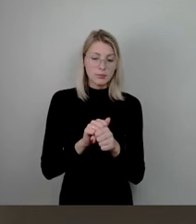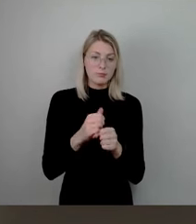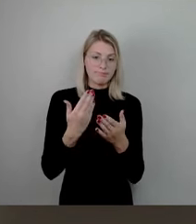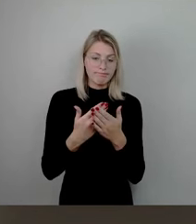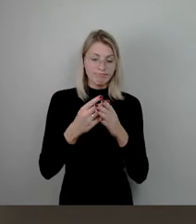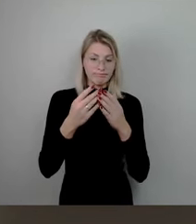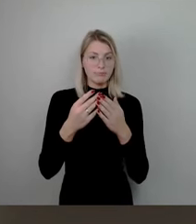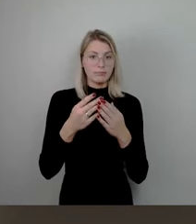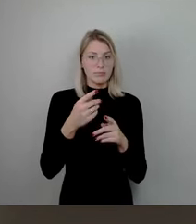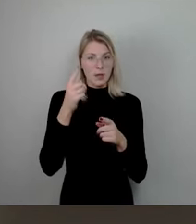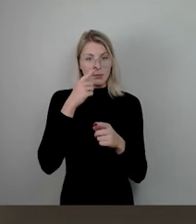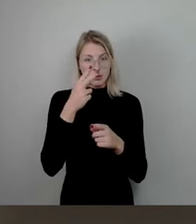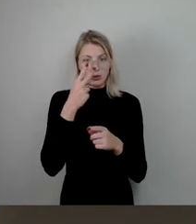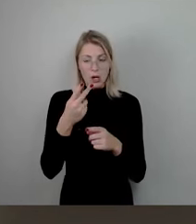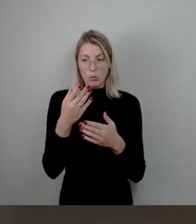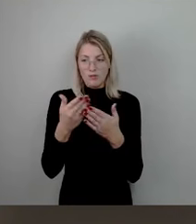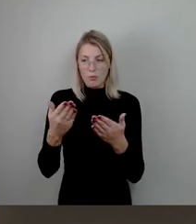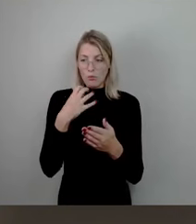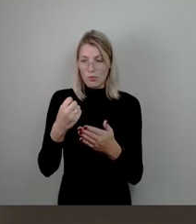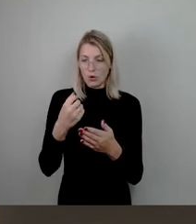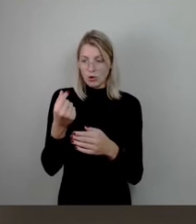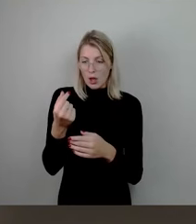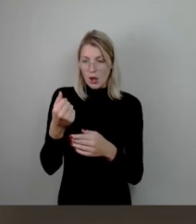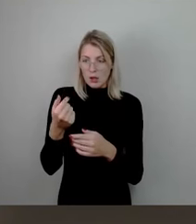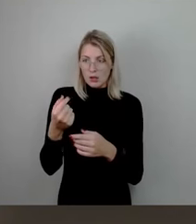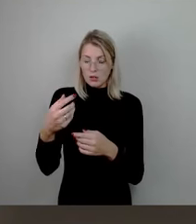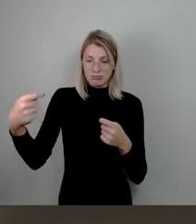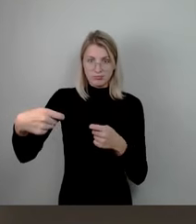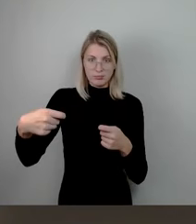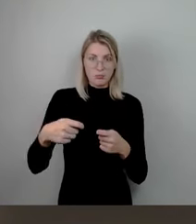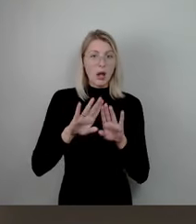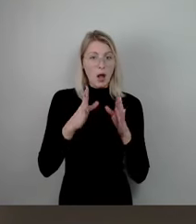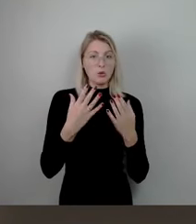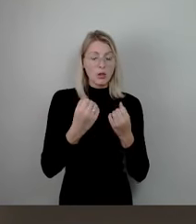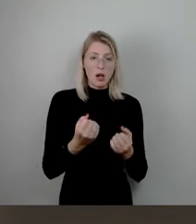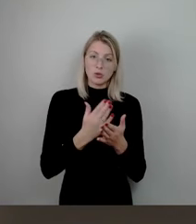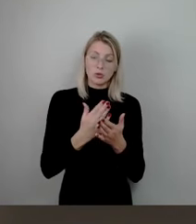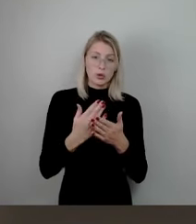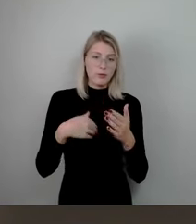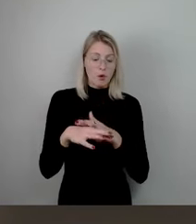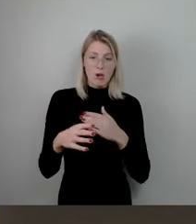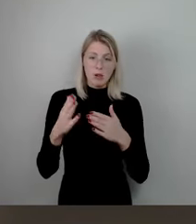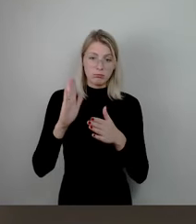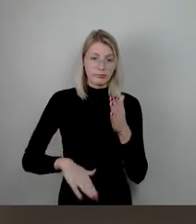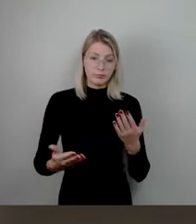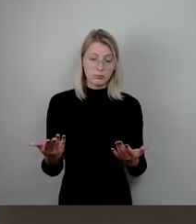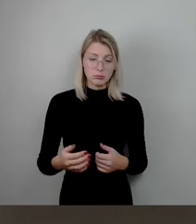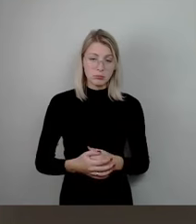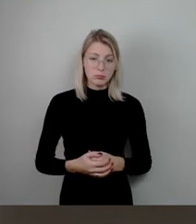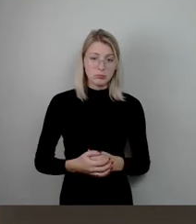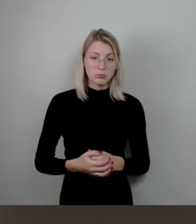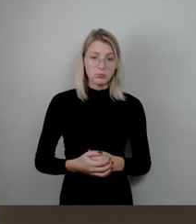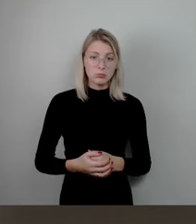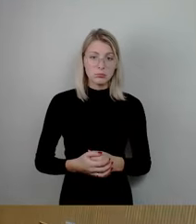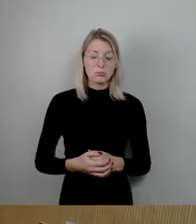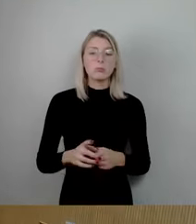welchen Ecken Sie rauskratzen wollen. Der Haushalt ist ausgekratzt, um das vielleicht mal deutlich zu formulieren. Als nächste Wortmeldung, Herr Hans